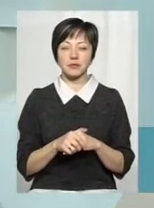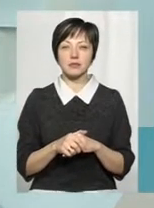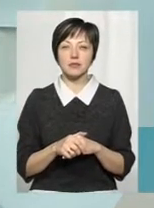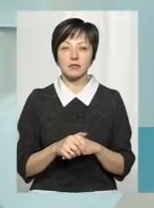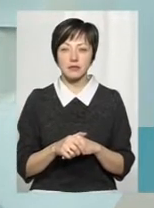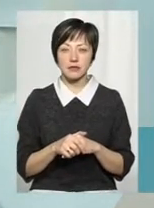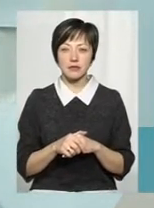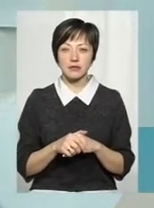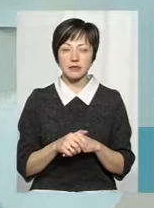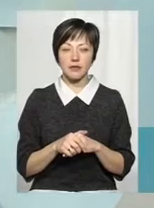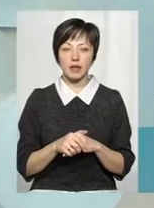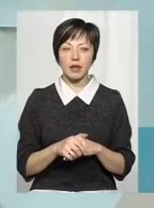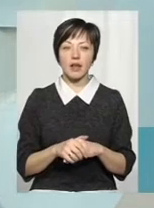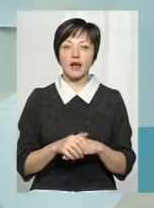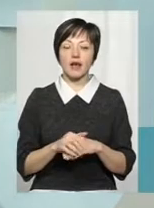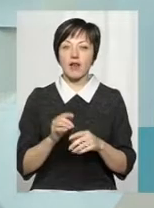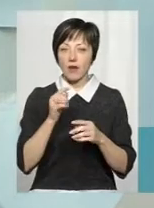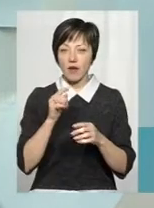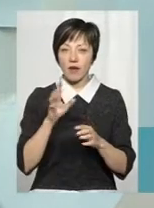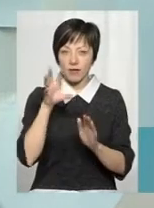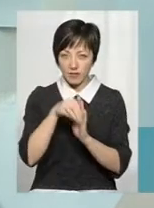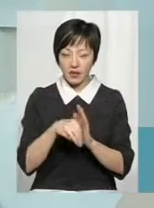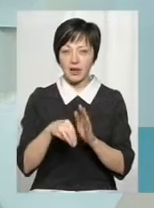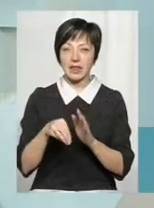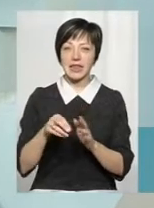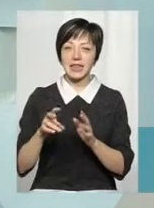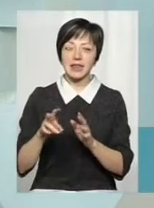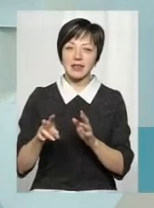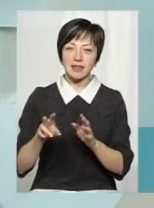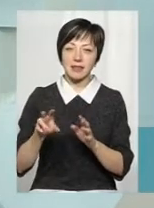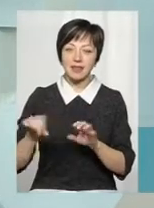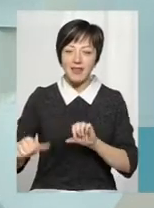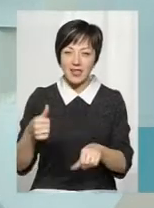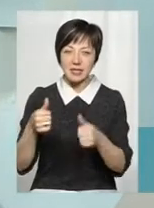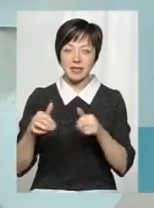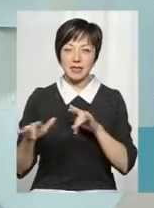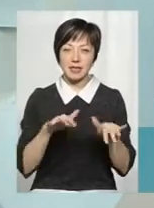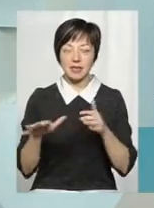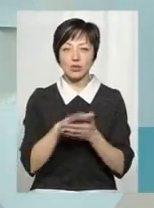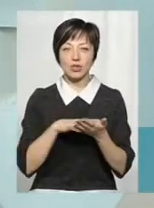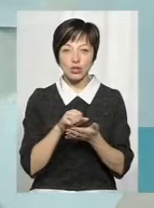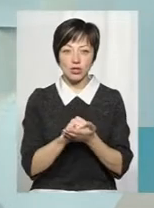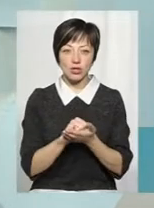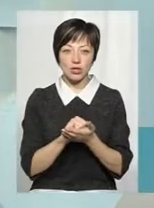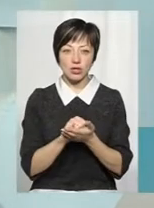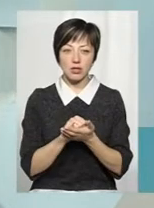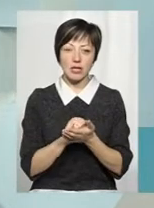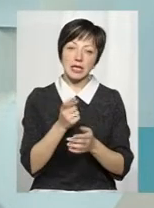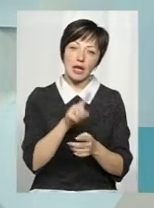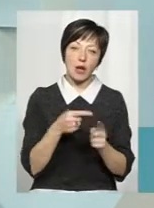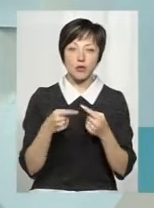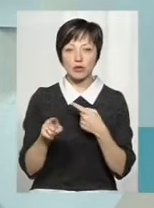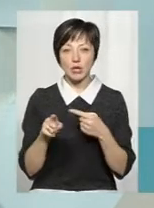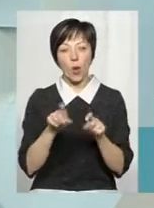заходів в тилу противника, диверсійні дії, і знищення тих або